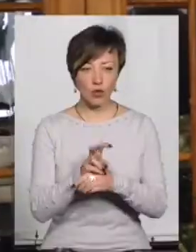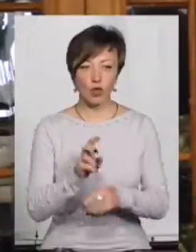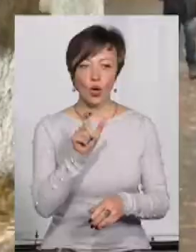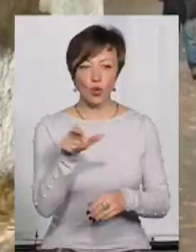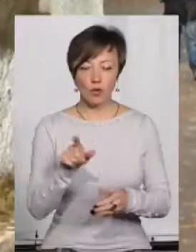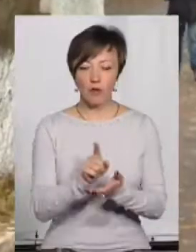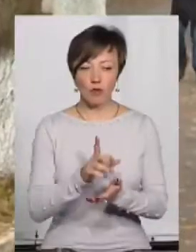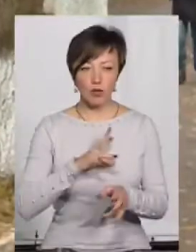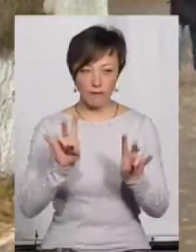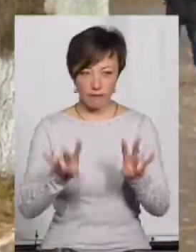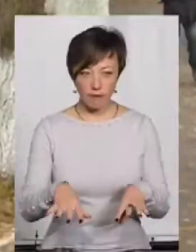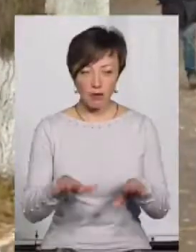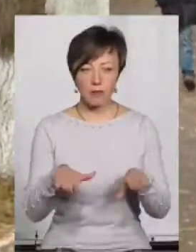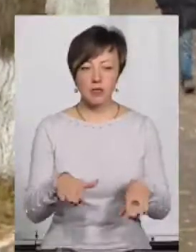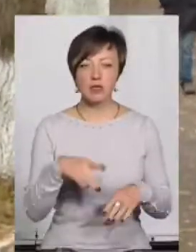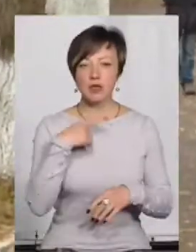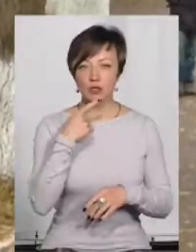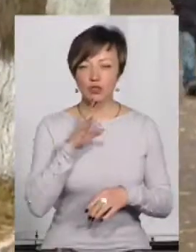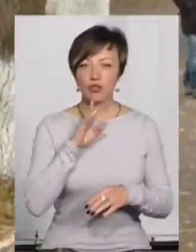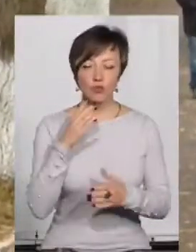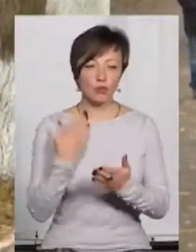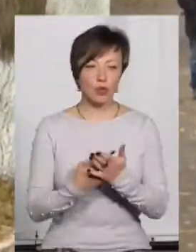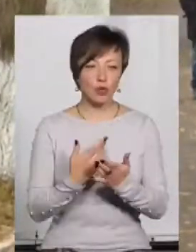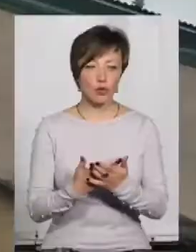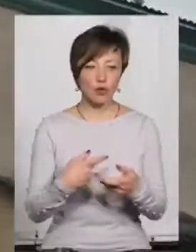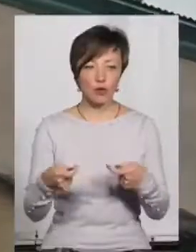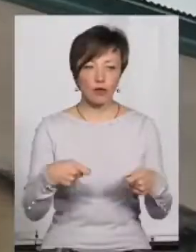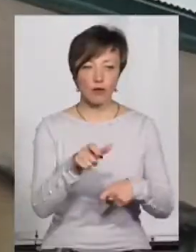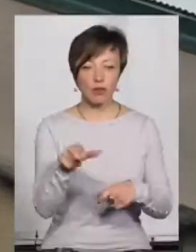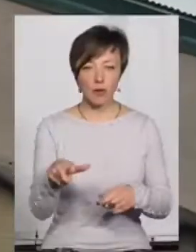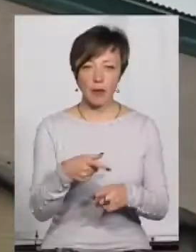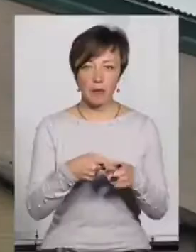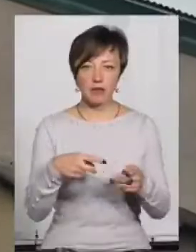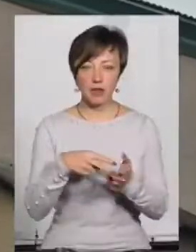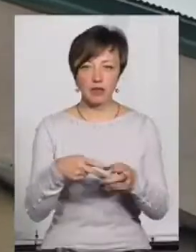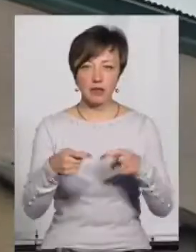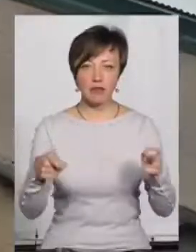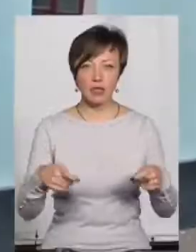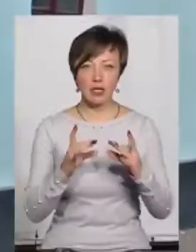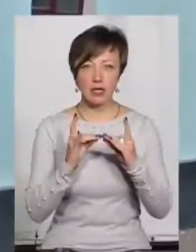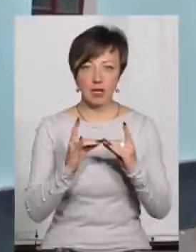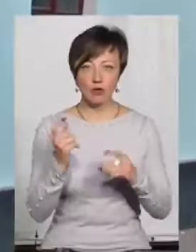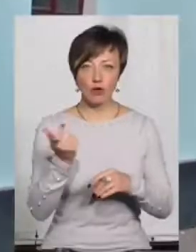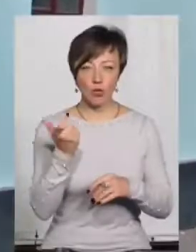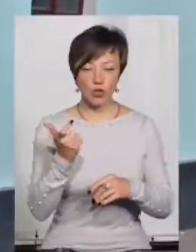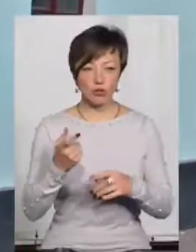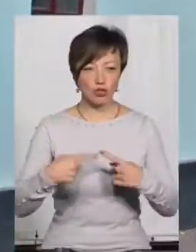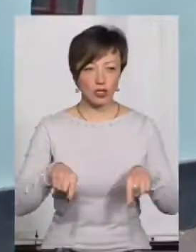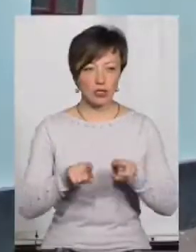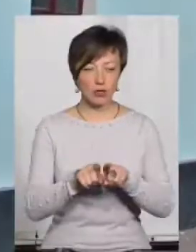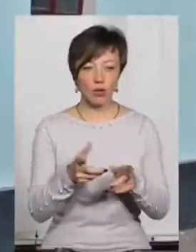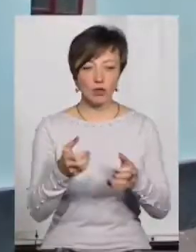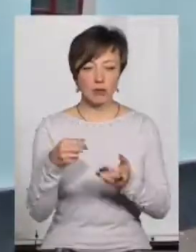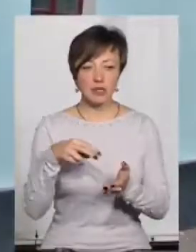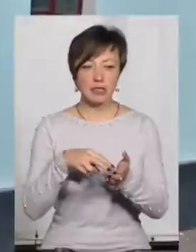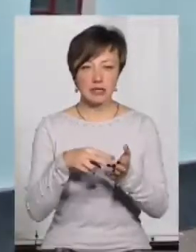бути на місці. За словами Леоніда Романова, жінку, котру підозрюють у торгівлі людьми, перебувала на півставки як завідуюча інтернатом із господарської частини, а також отримувала